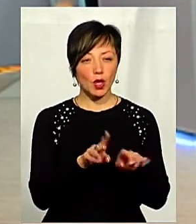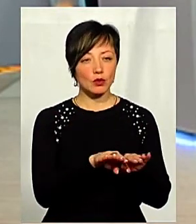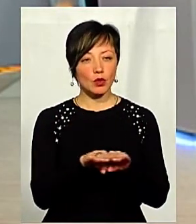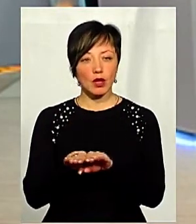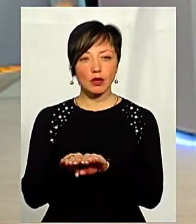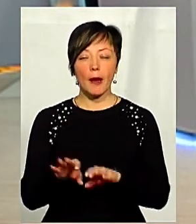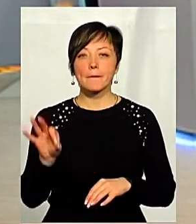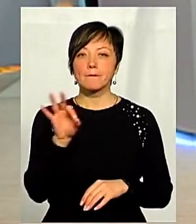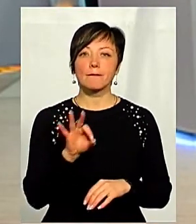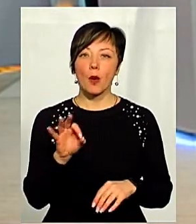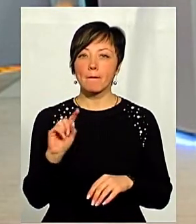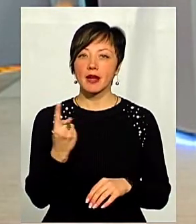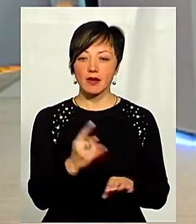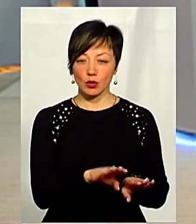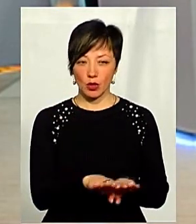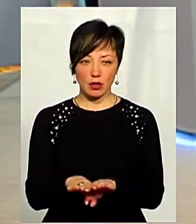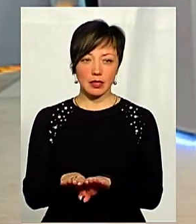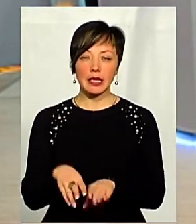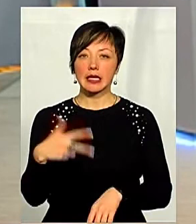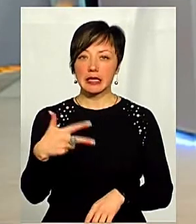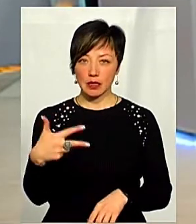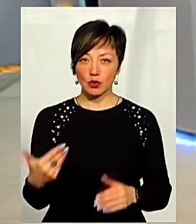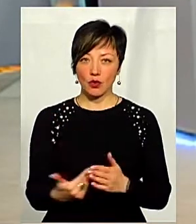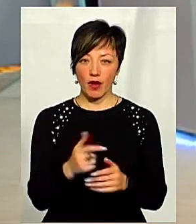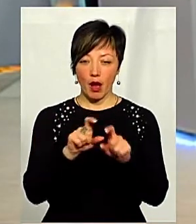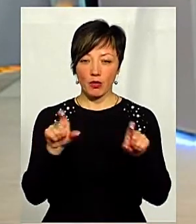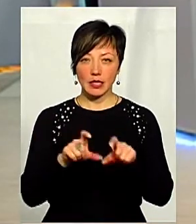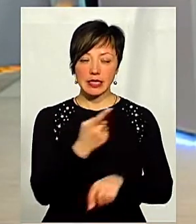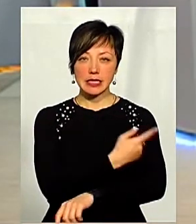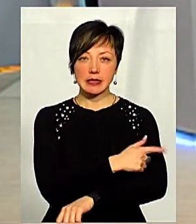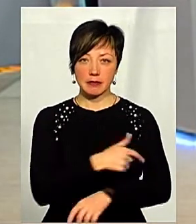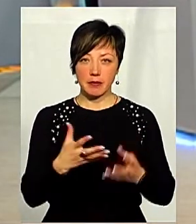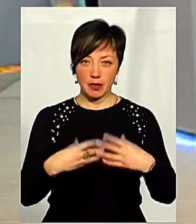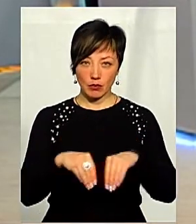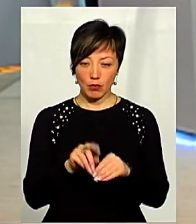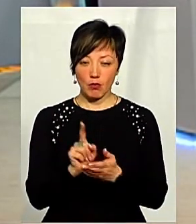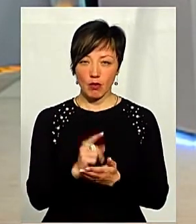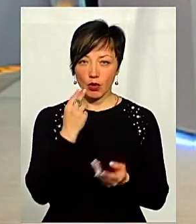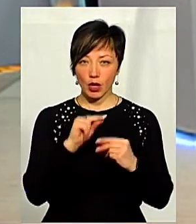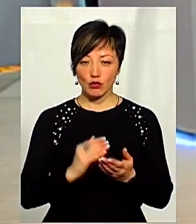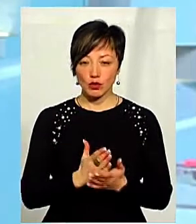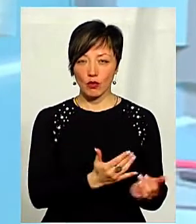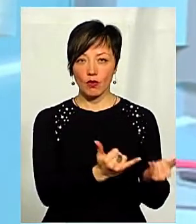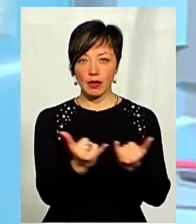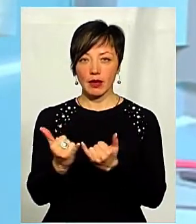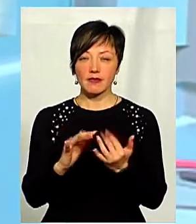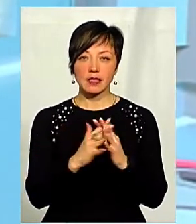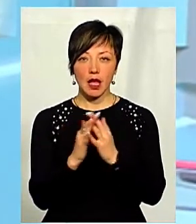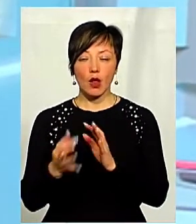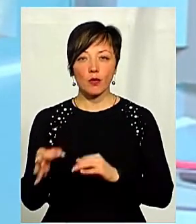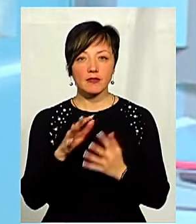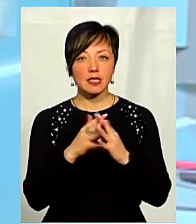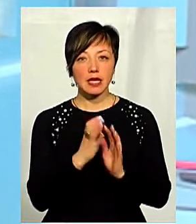ланку, а от стосовно первинної. От 30 нових амбулаторій сімейної медицини мають покращити обслуговування населення в селах області.